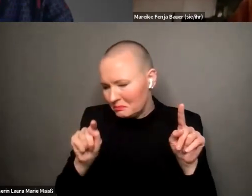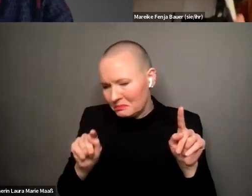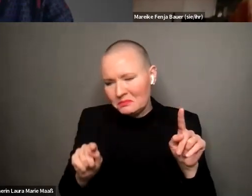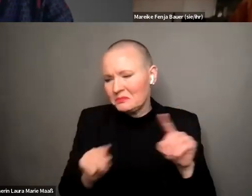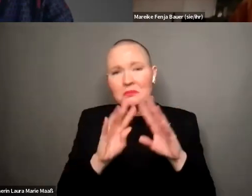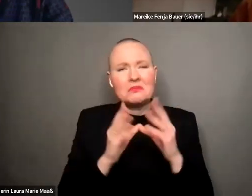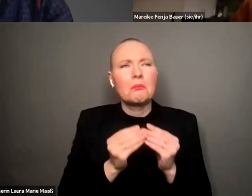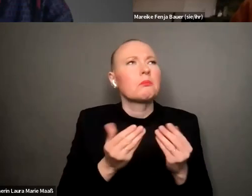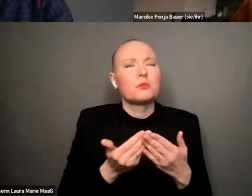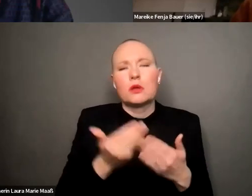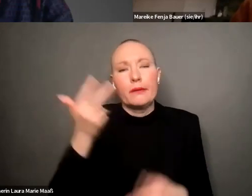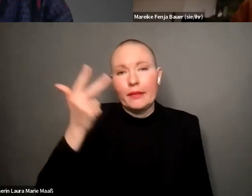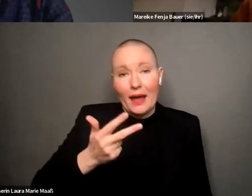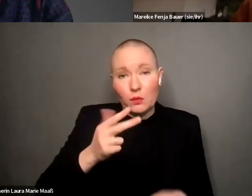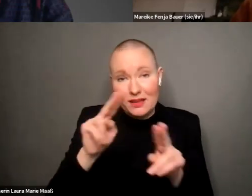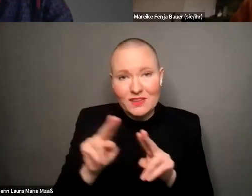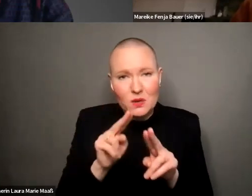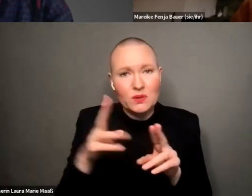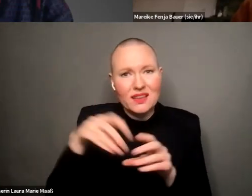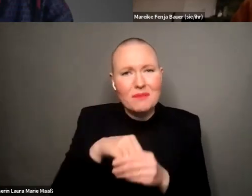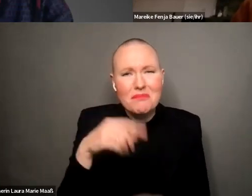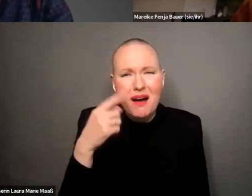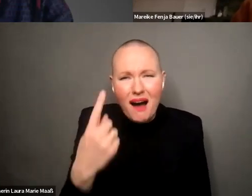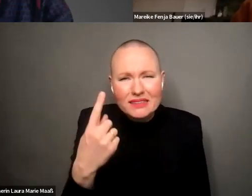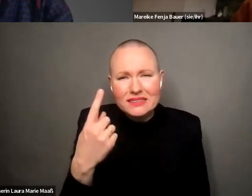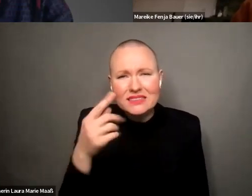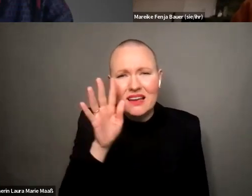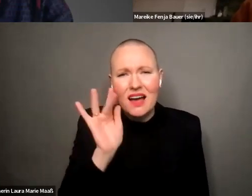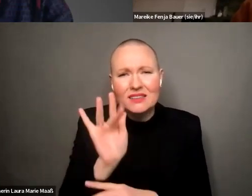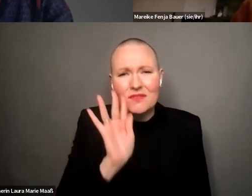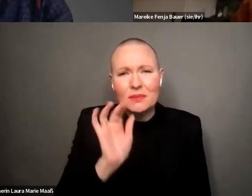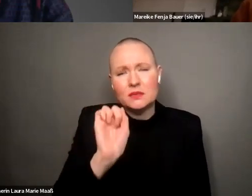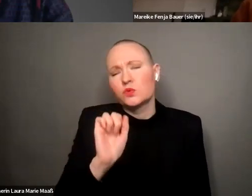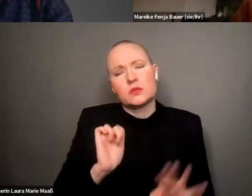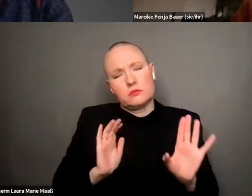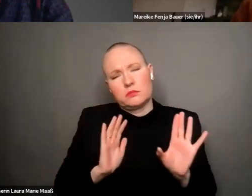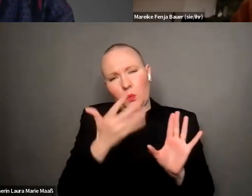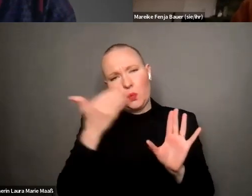dann habe ich sie rausgenommen ja genau ich hoffe es hat so ein bisschen erklärt